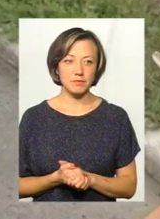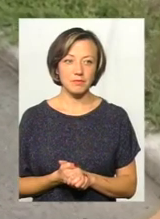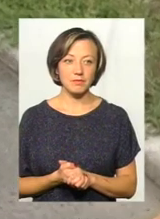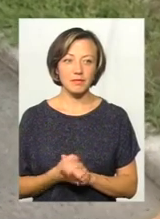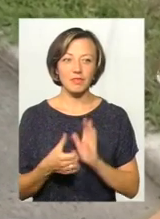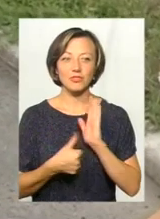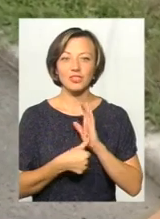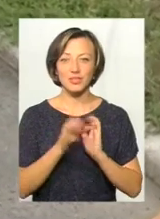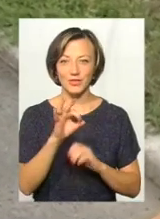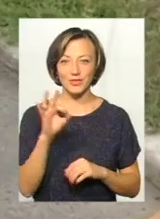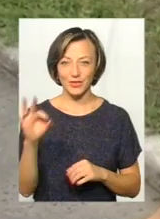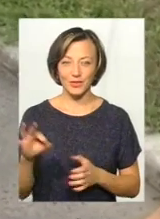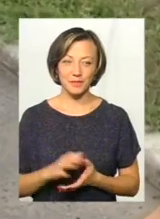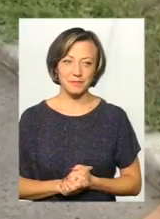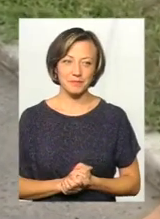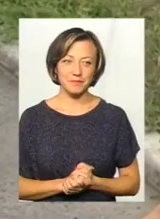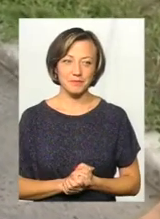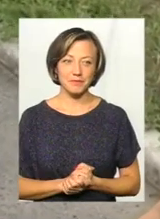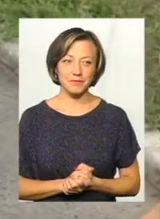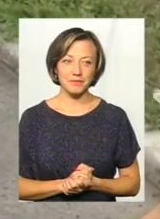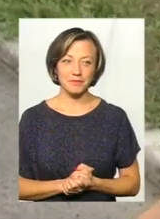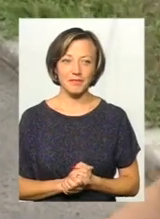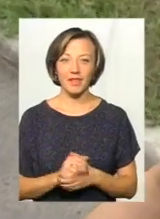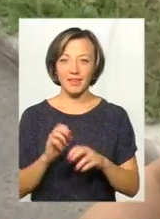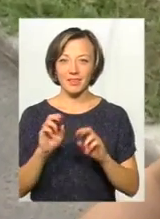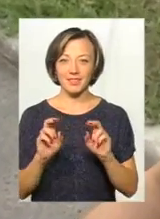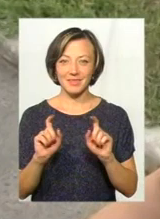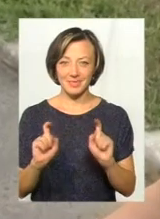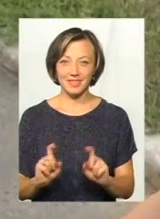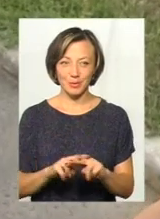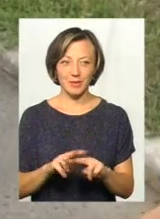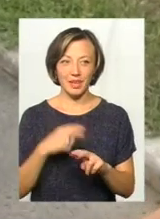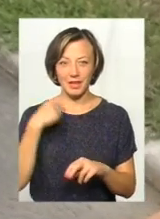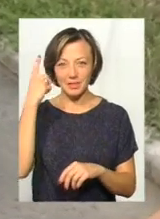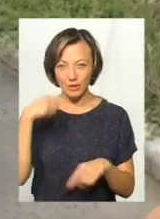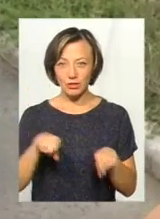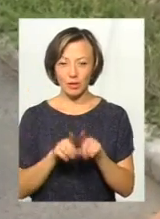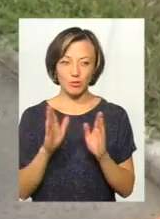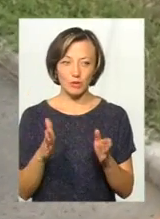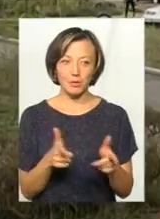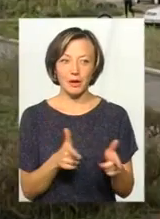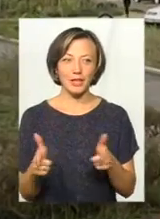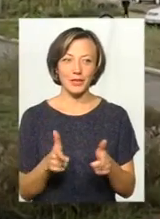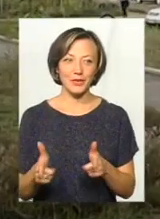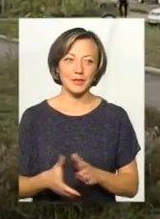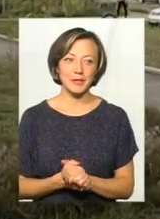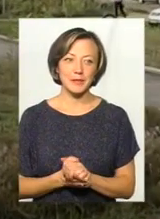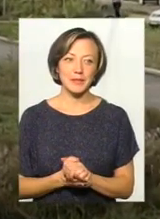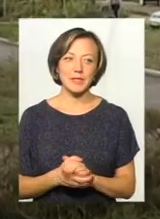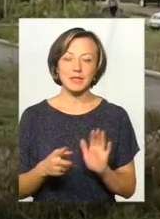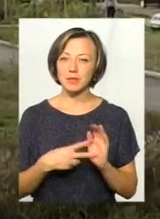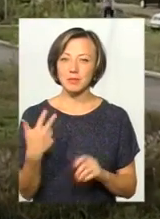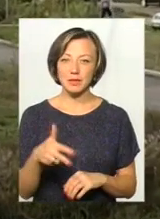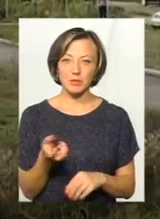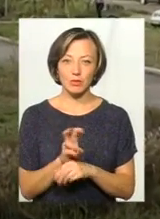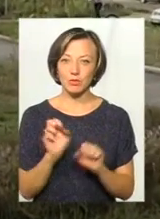В шість. Вже бачу навіть зі стільцем. Ну я знав, що так буде, тому підготувався. пів восьмого приходу, що